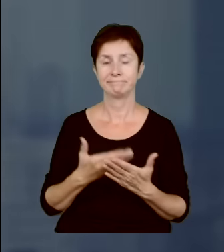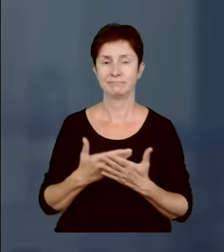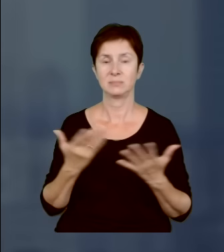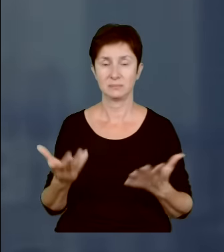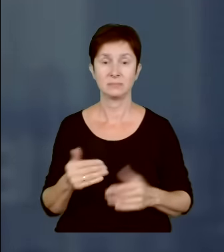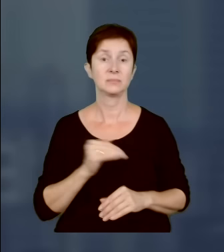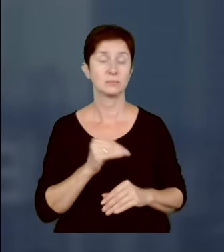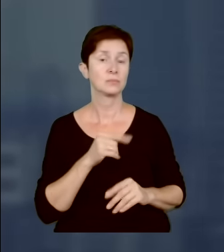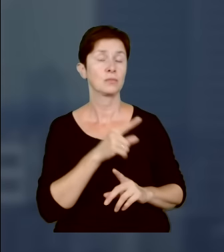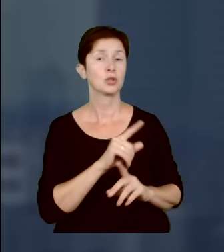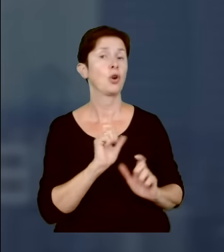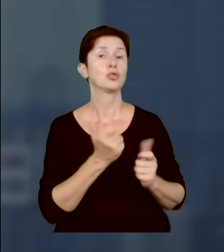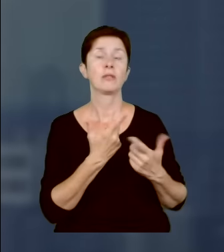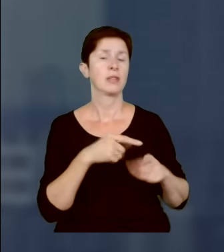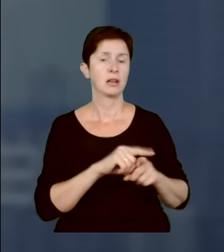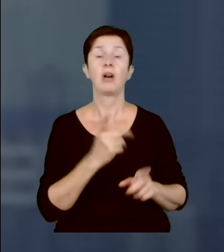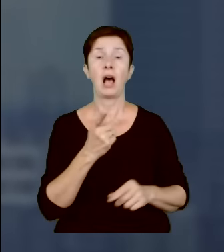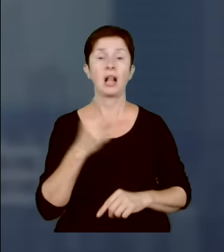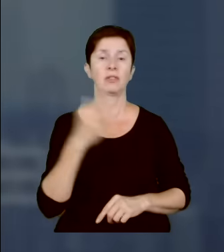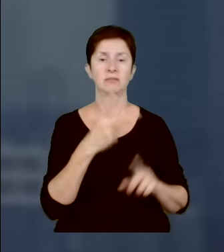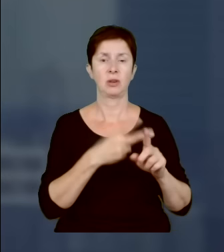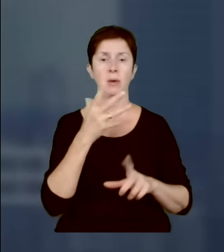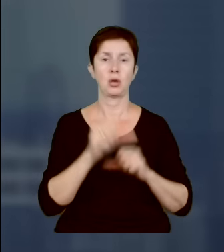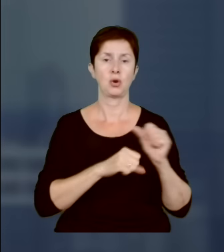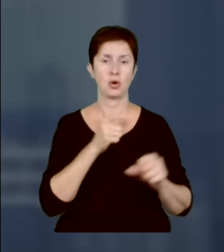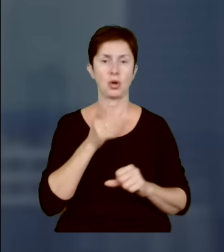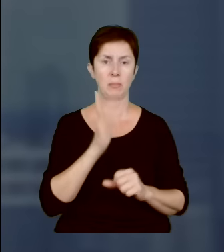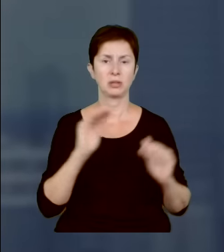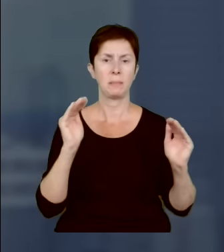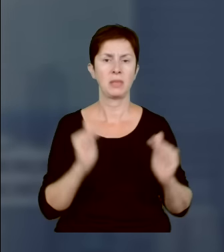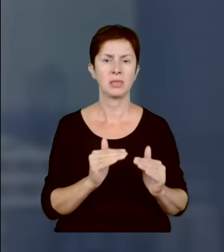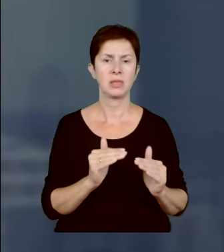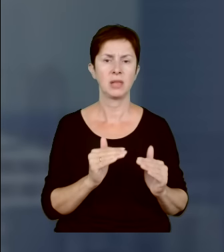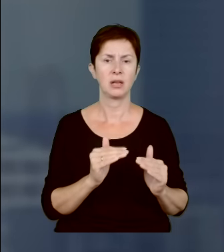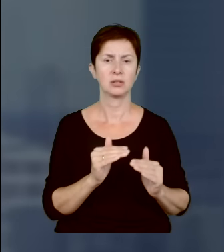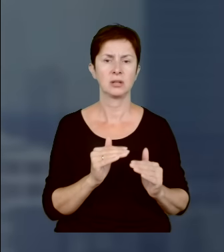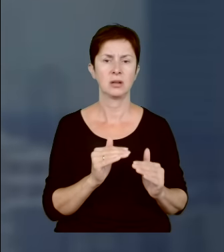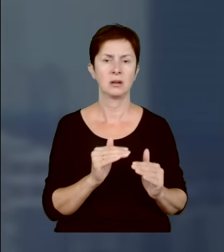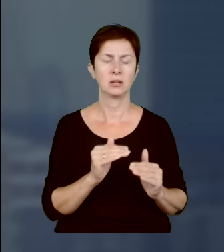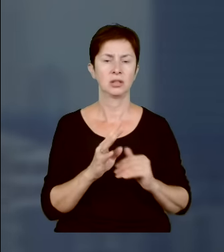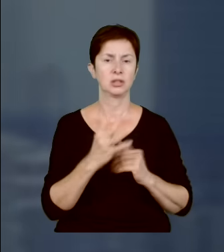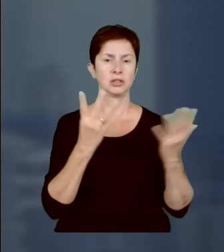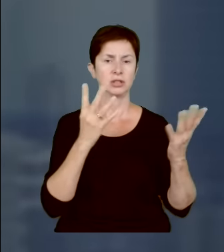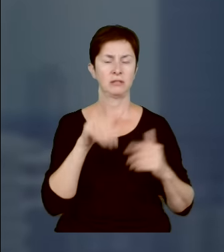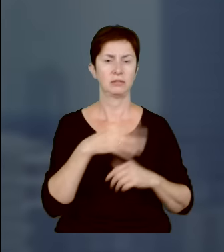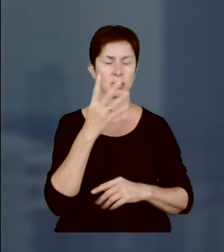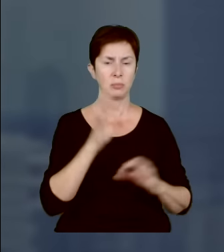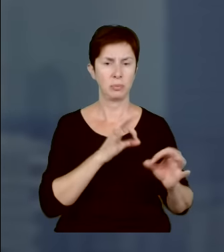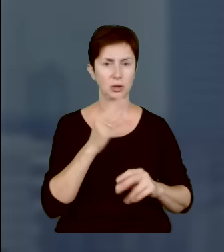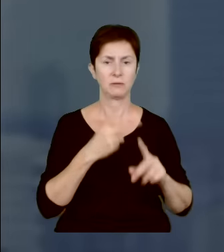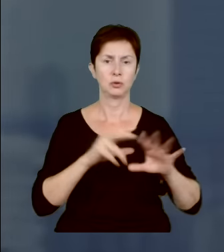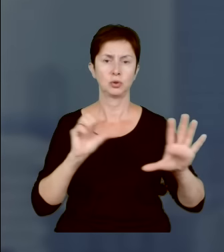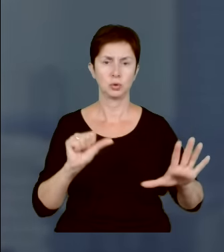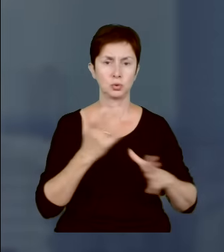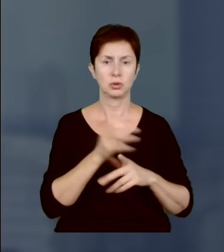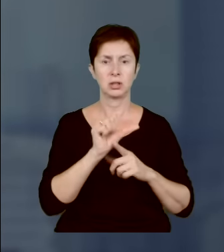jedna sprawa. A to, że w 2025 roku to ma być zmniejszenie budżetu na obronność 9,4%, w 2026 już 11